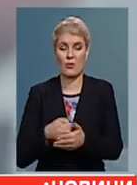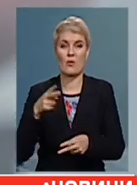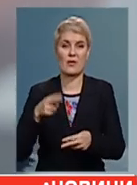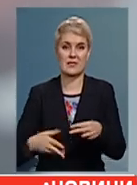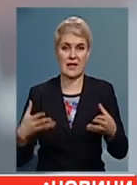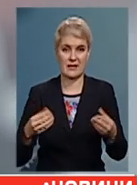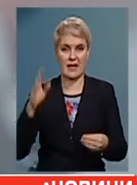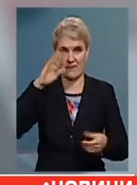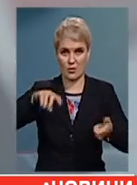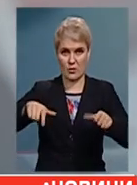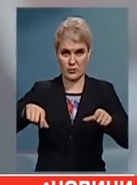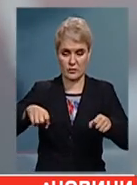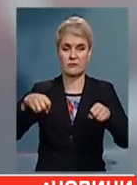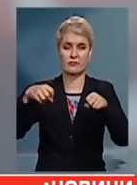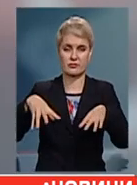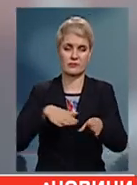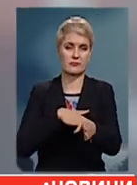водопостачання буде відновлено повністю.